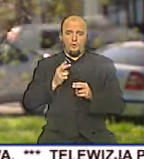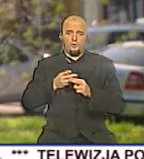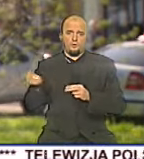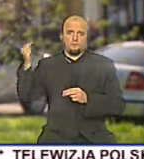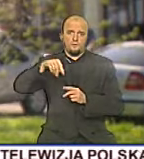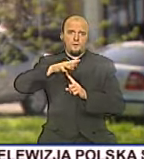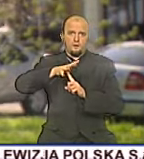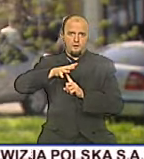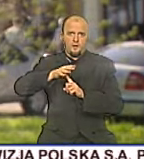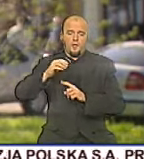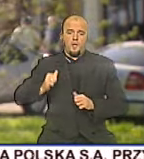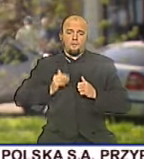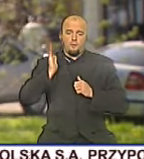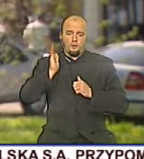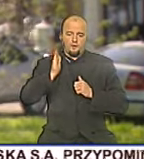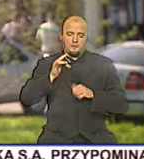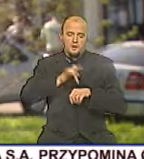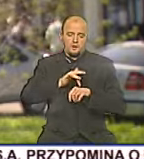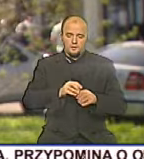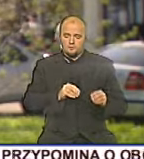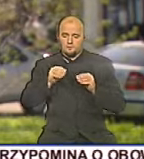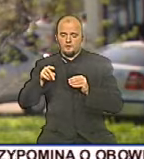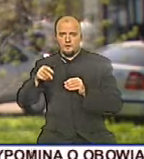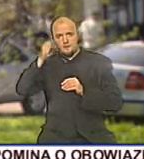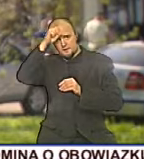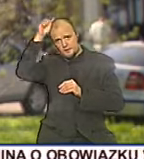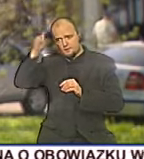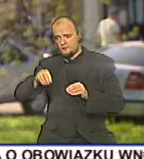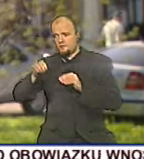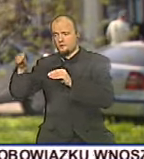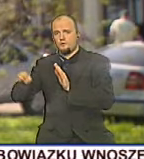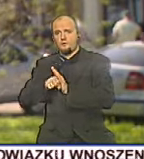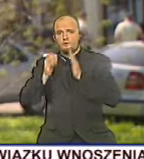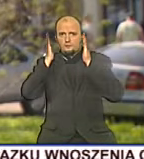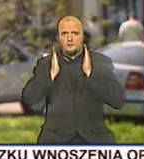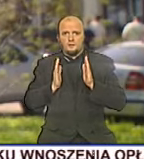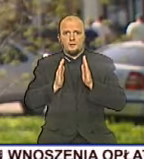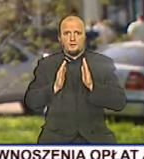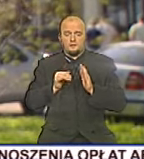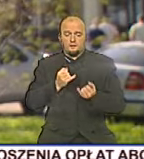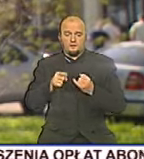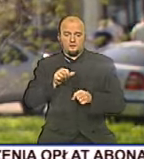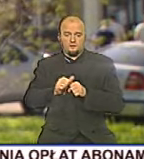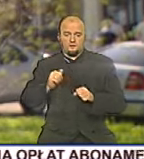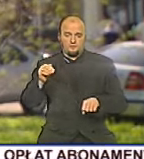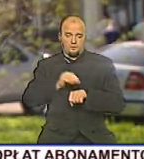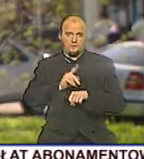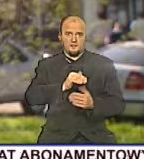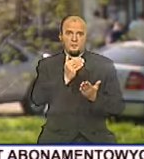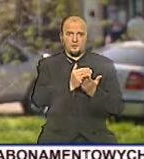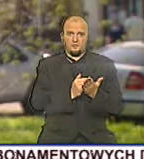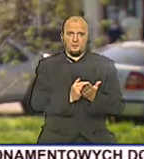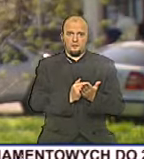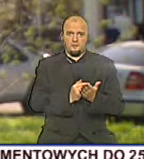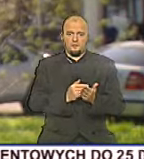po to, by lekarz mógł przewieźć go kilkaset metrów wozem strażackim do szpitala, jeżeli jest to zgodne z procedurami, to może